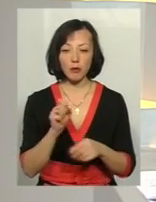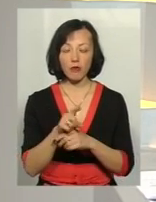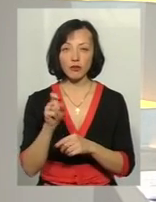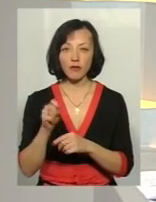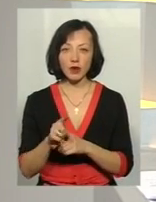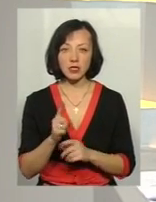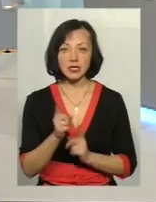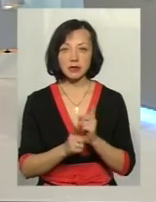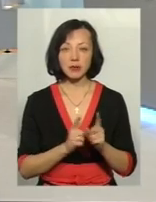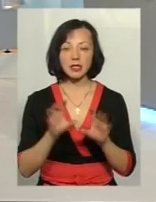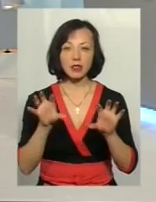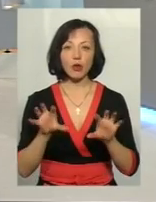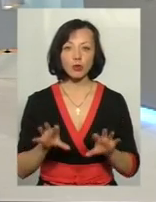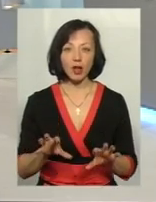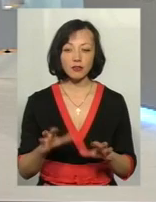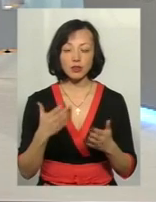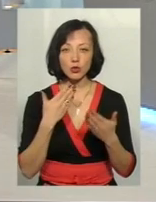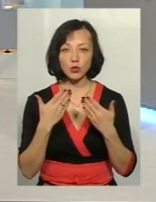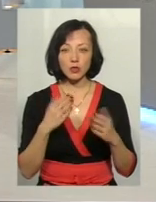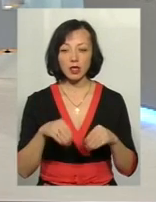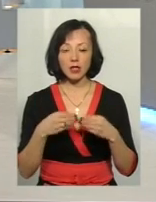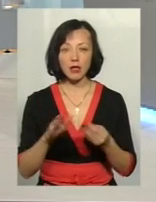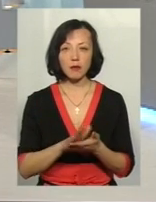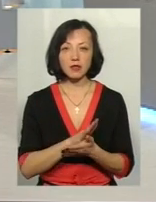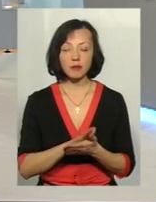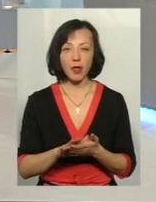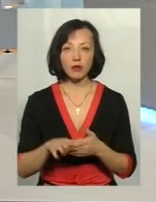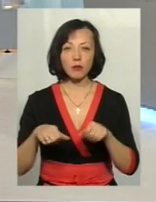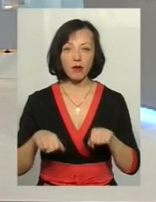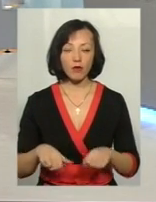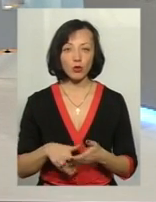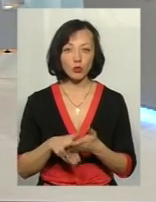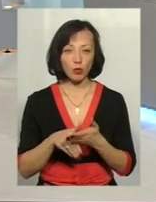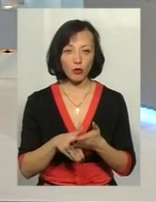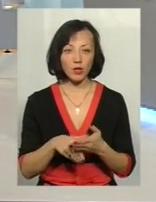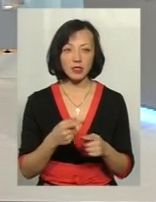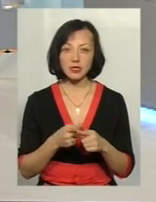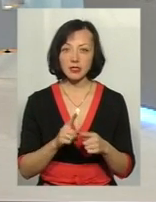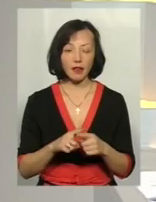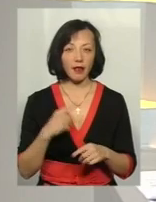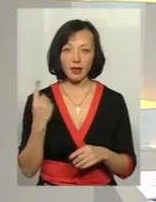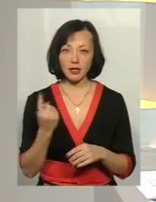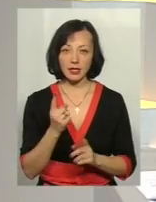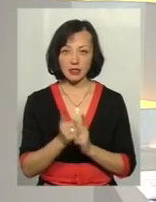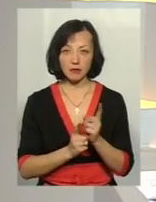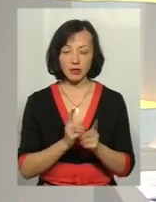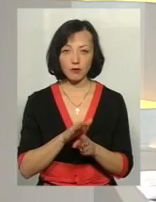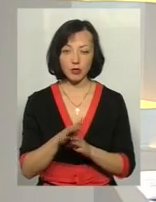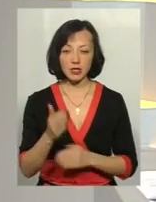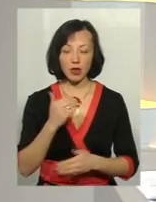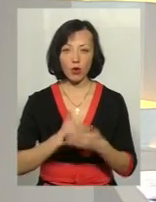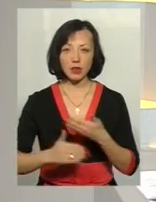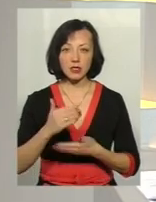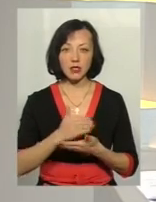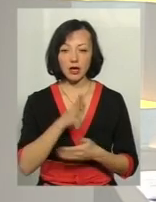зміни законодавчі, які стосуються надання безоплатної правової допомоги, це не єдині зміни, які відбулися за останній